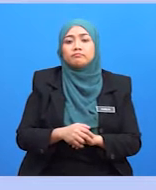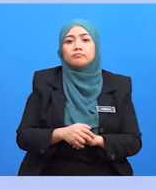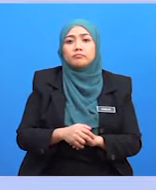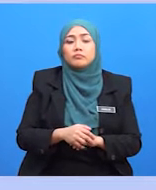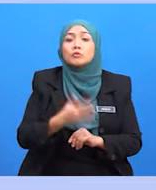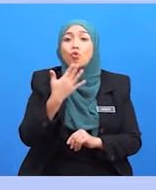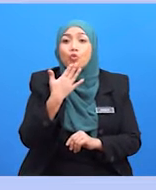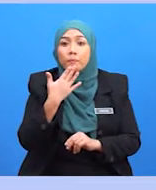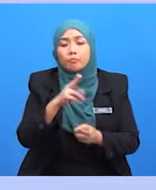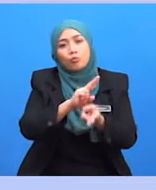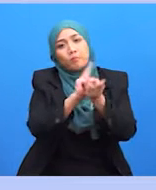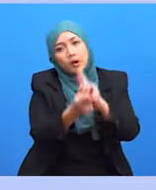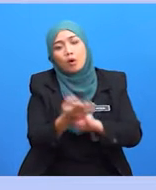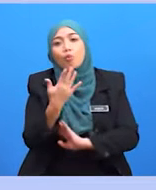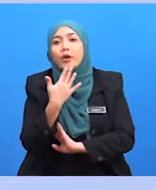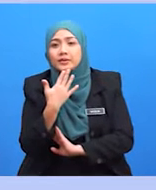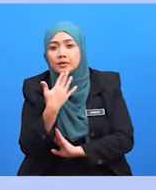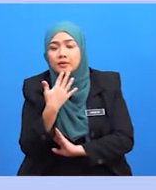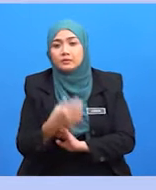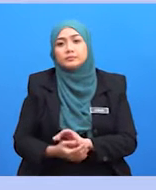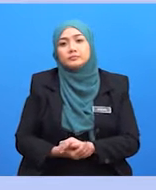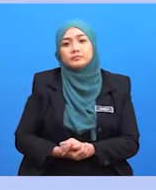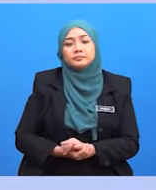pengubahsuaian warna terhadap logo rasmi.